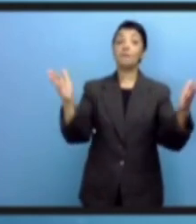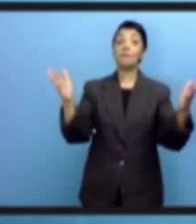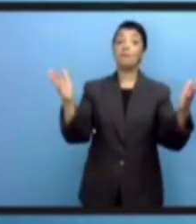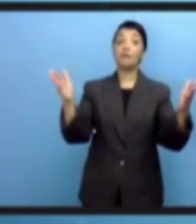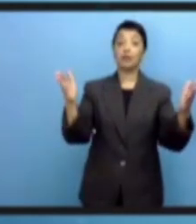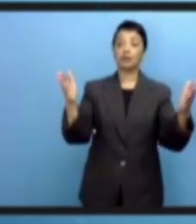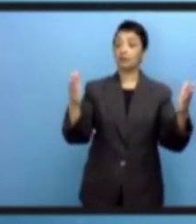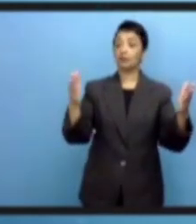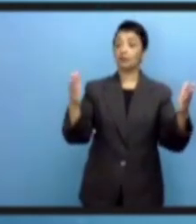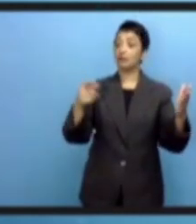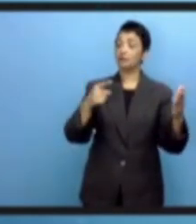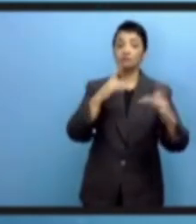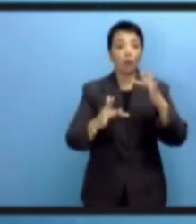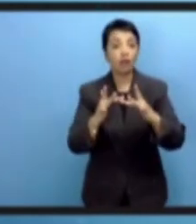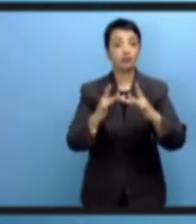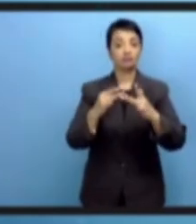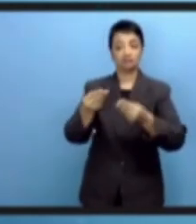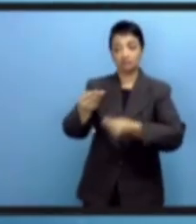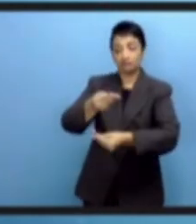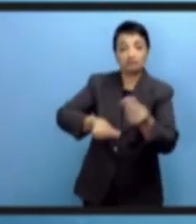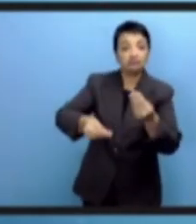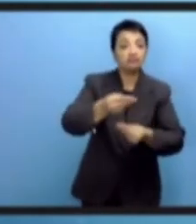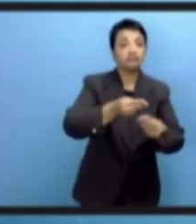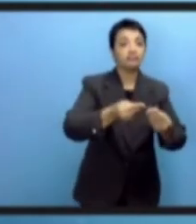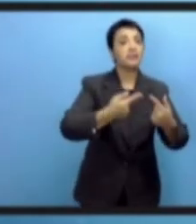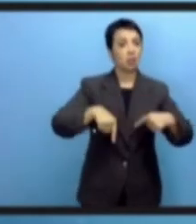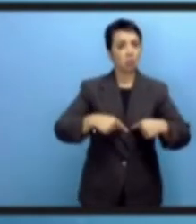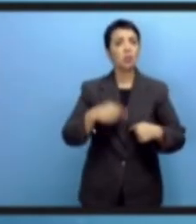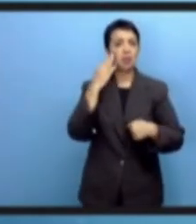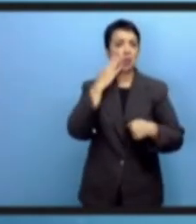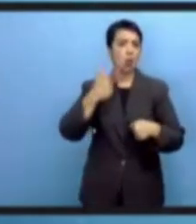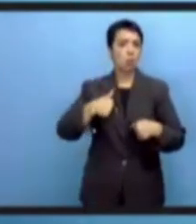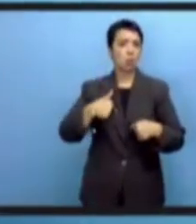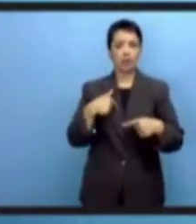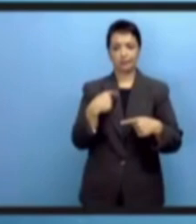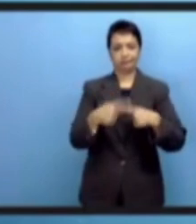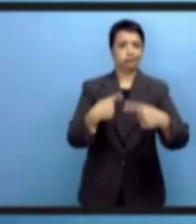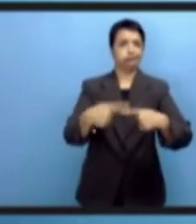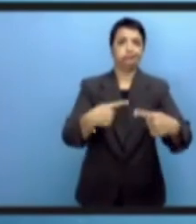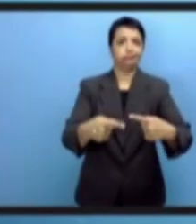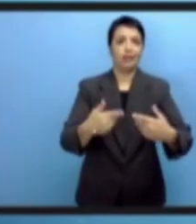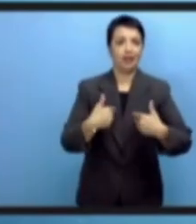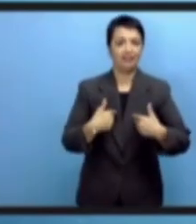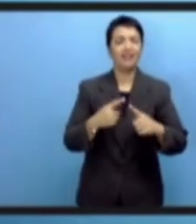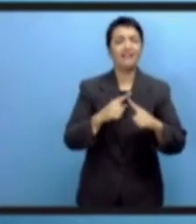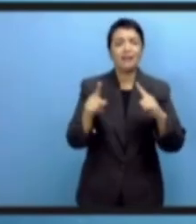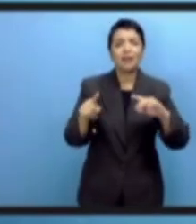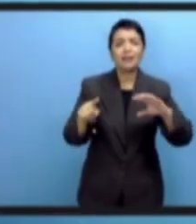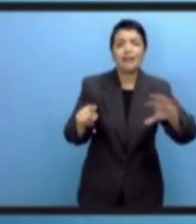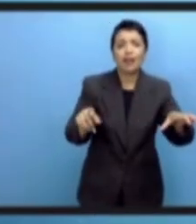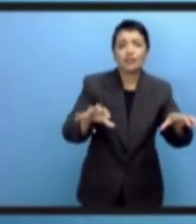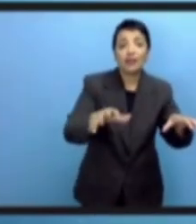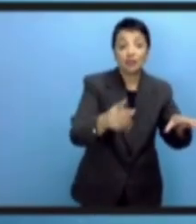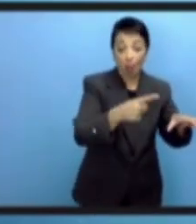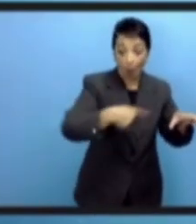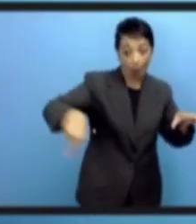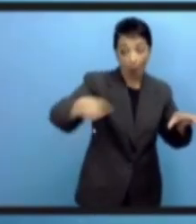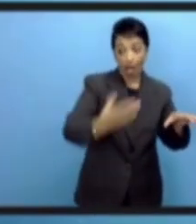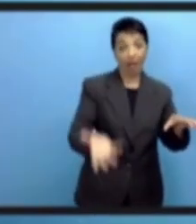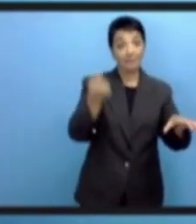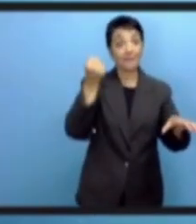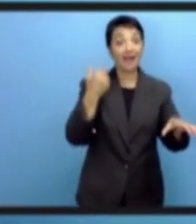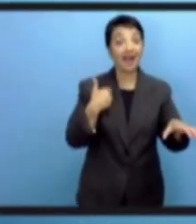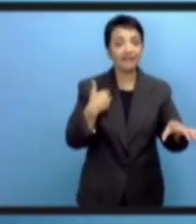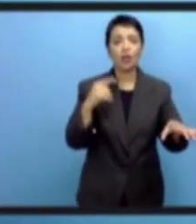в цифровой экономике должно быть инклюзивным. Сегодня цифровые инфраструктуры являются